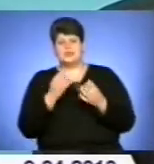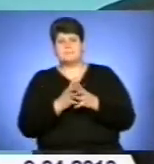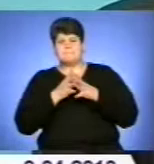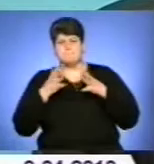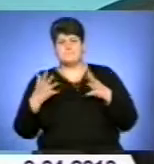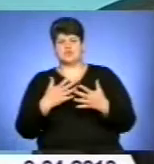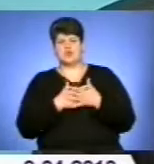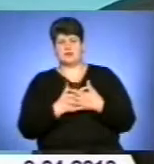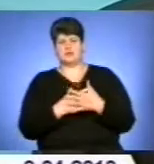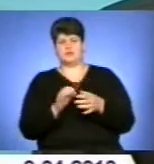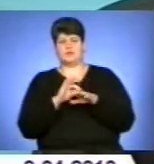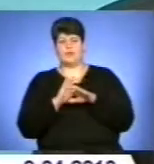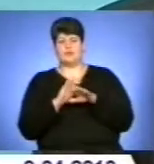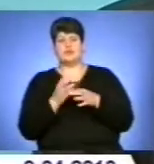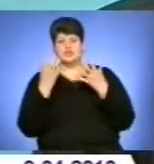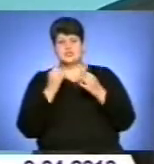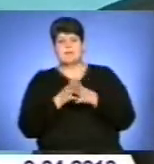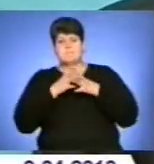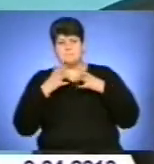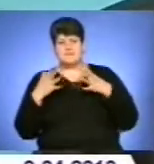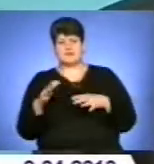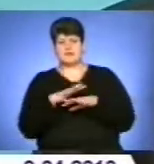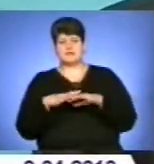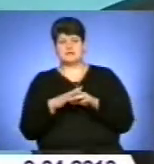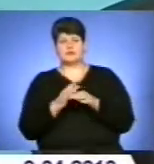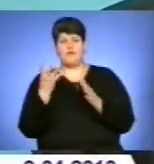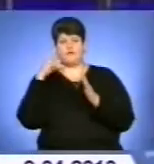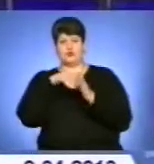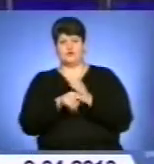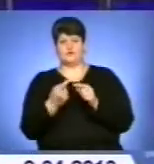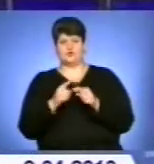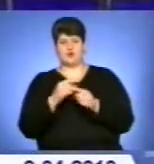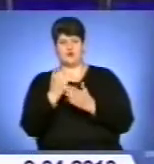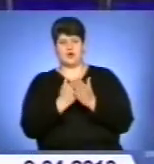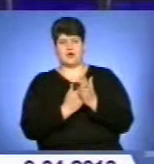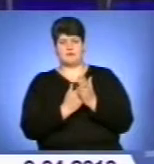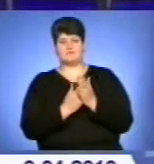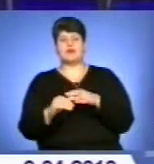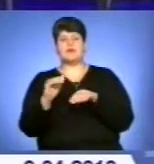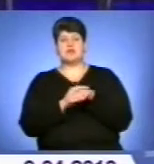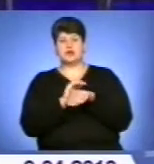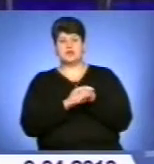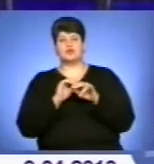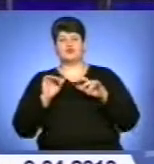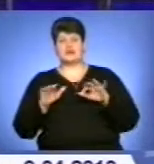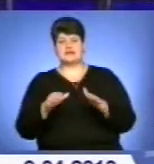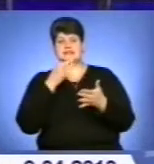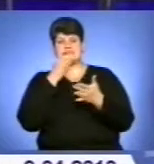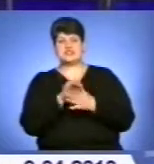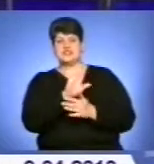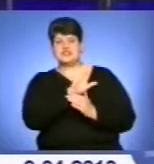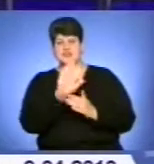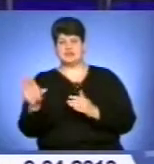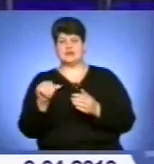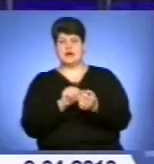проводив, і ми хочемо, щоб все більше населення включалося в цю програму. Благодійну акцію «Скажи ні наркотикам,